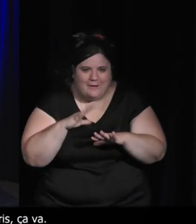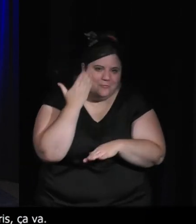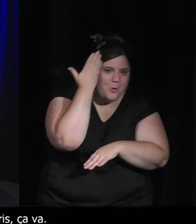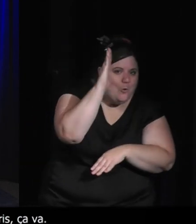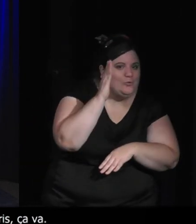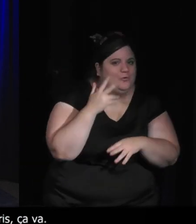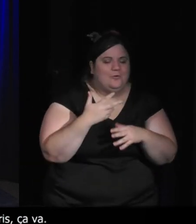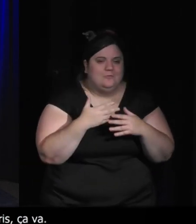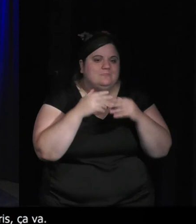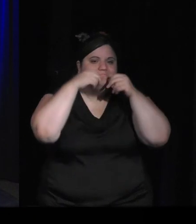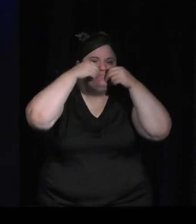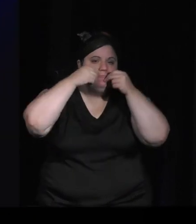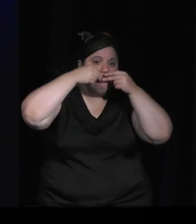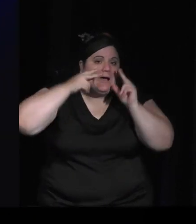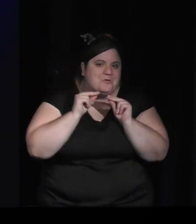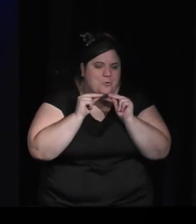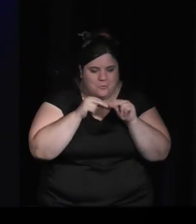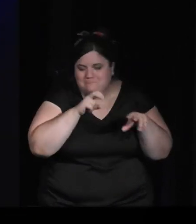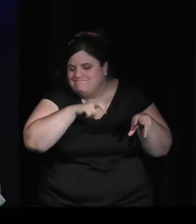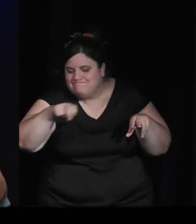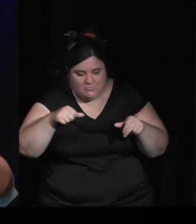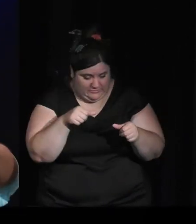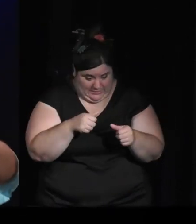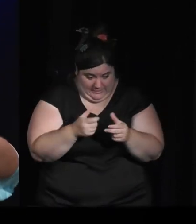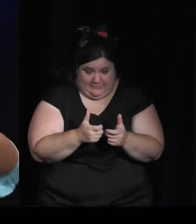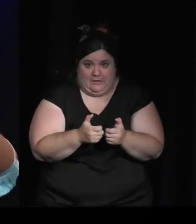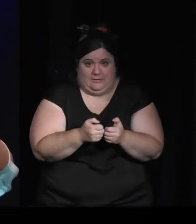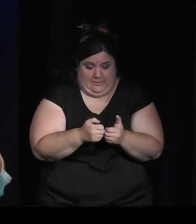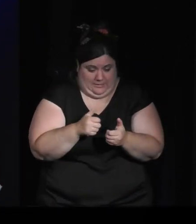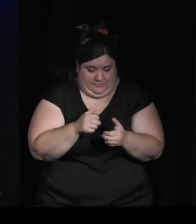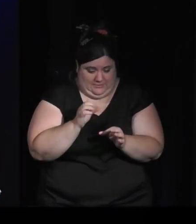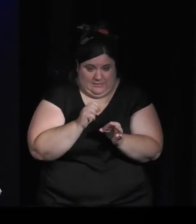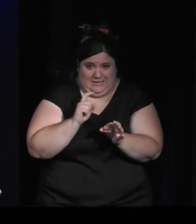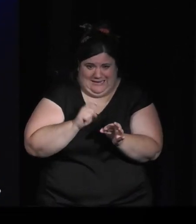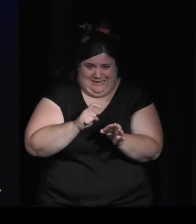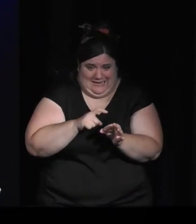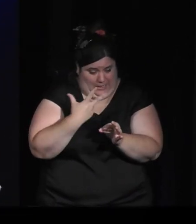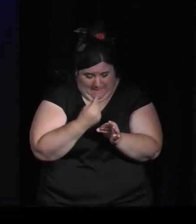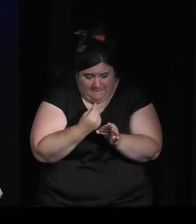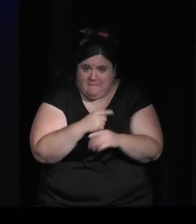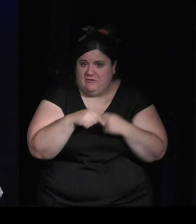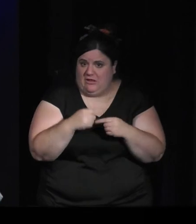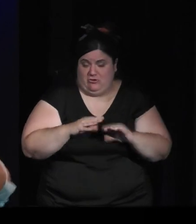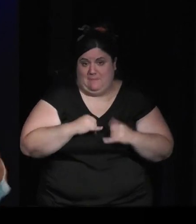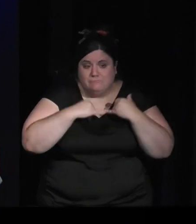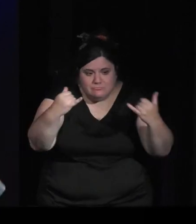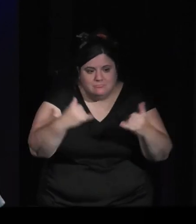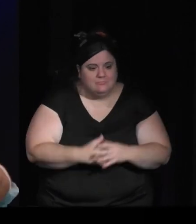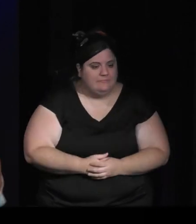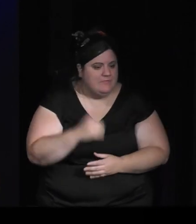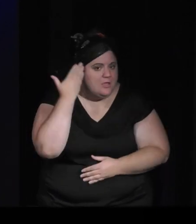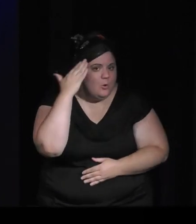au niveau de l'intrication hardware-software, pour avoir des systèmes de sauvegarde qui